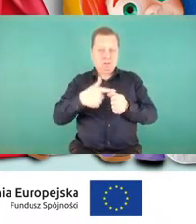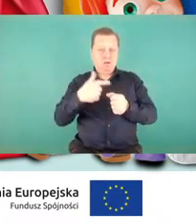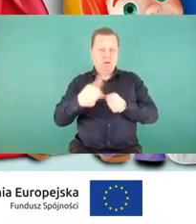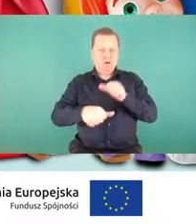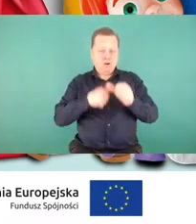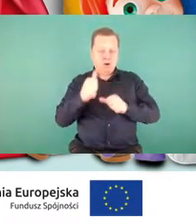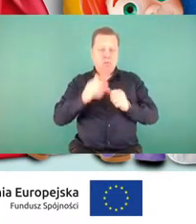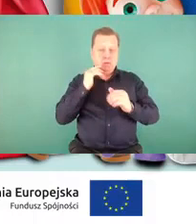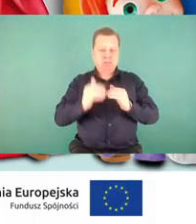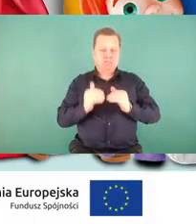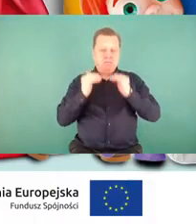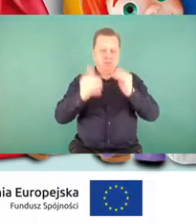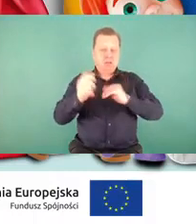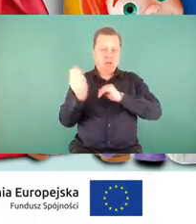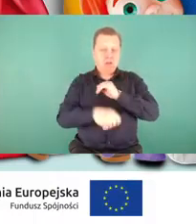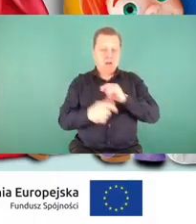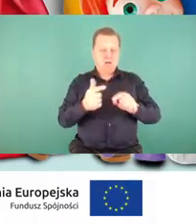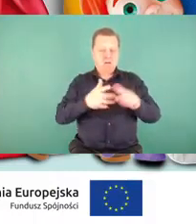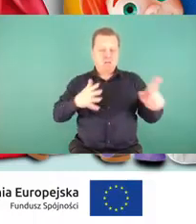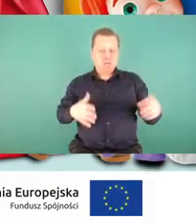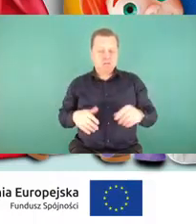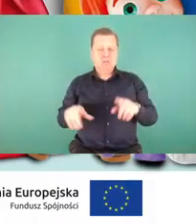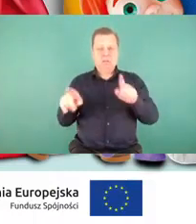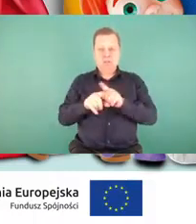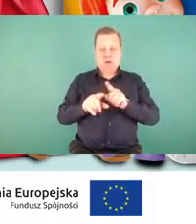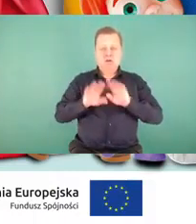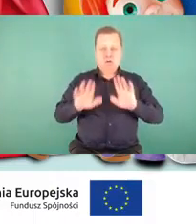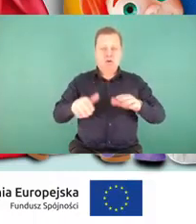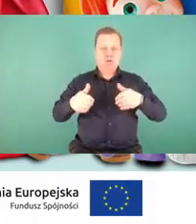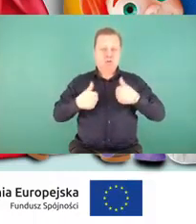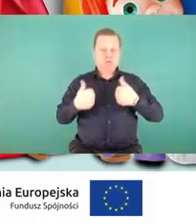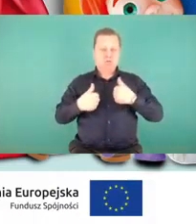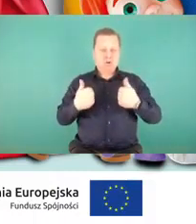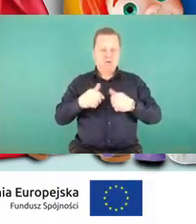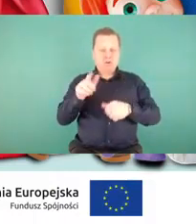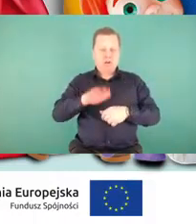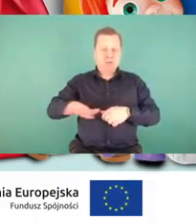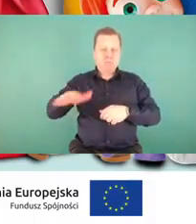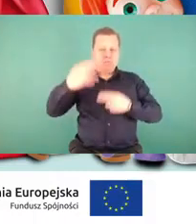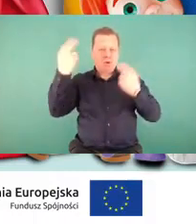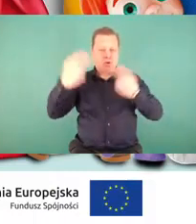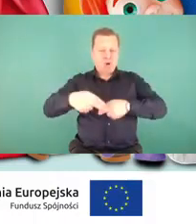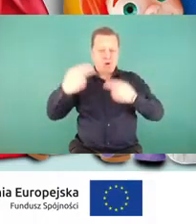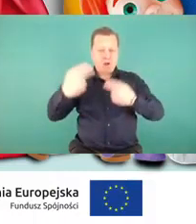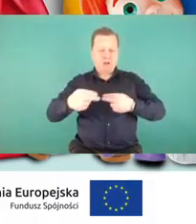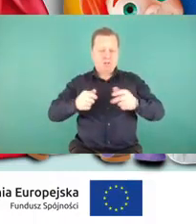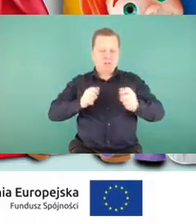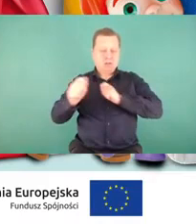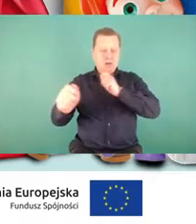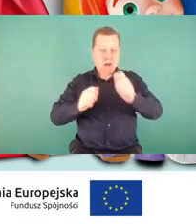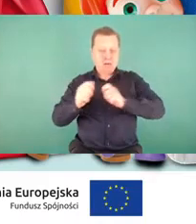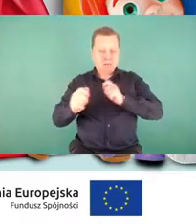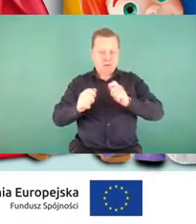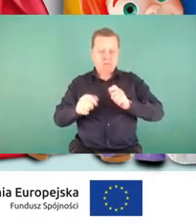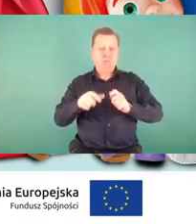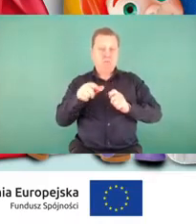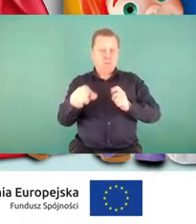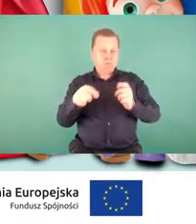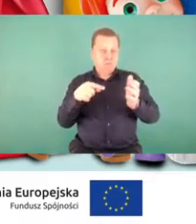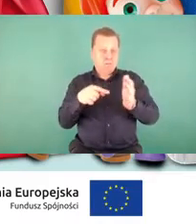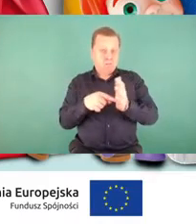w zakresie ochrony życia i zdrowia uczestników ruchu drogowego na przejazdach kolejowo-drogowych, to jedna z tych elementów, które